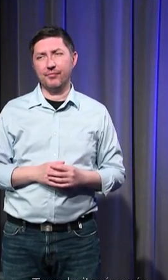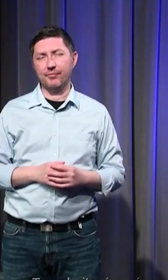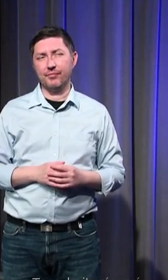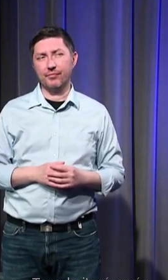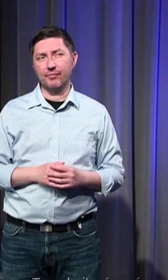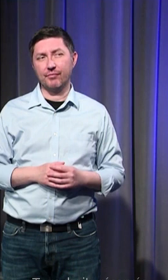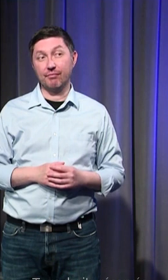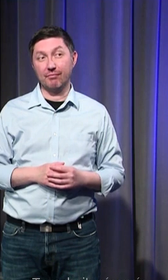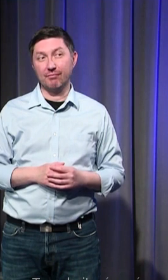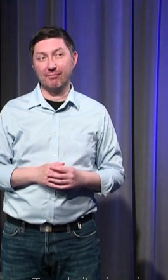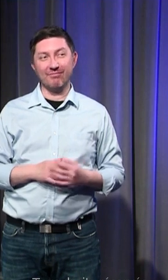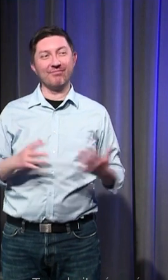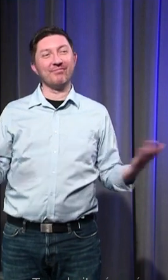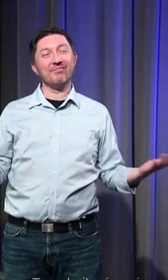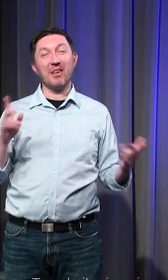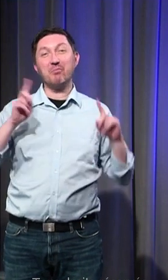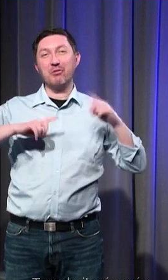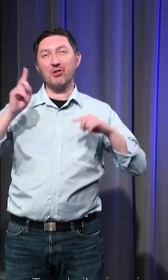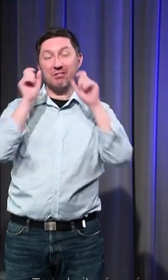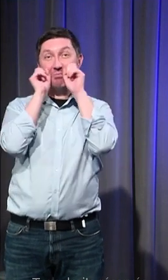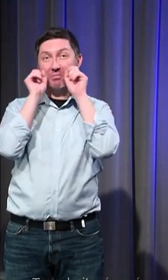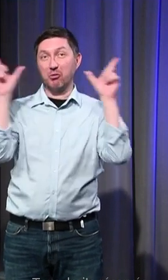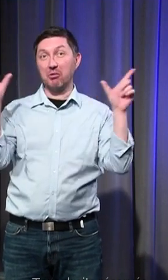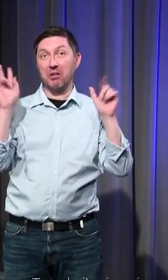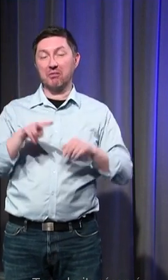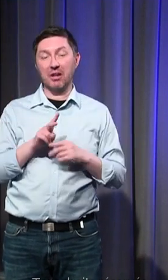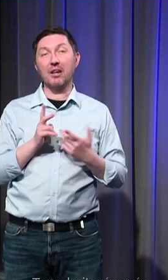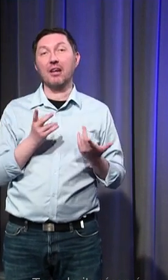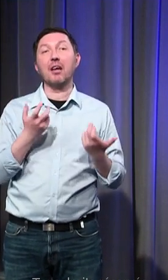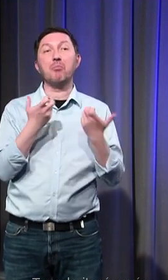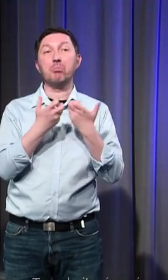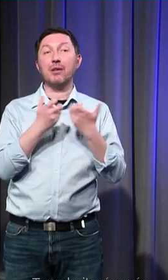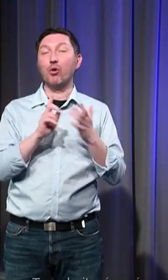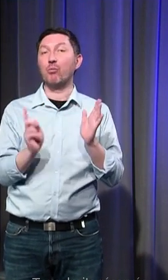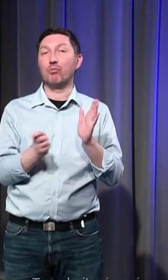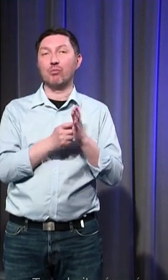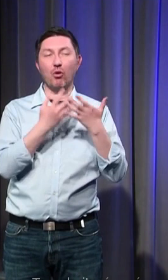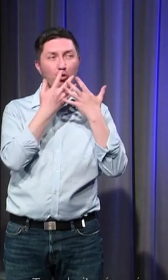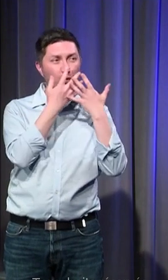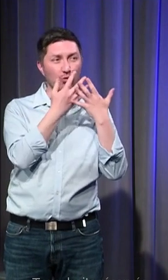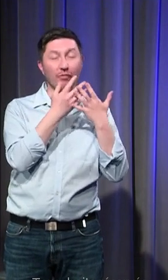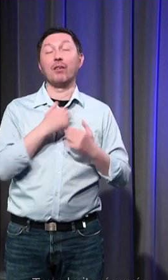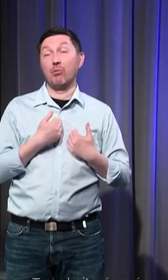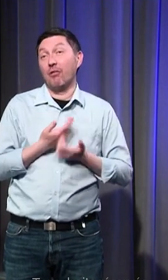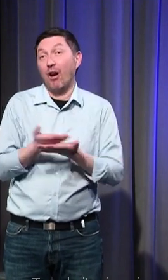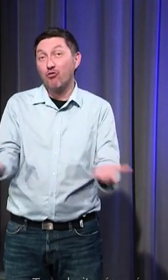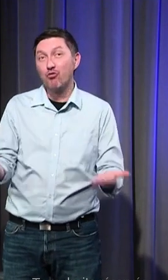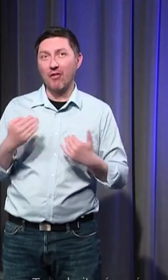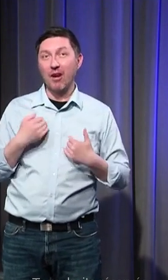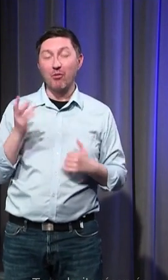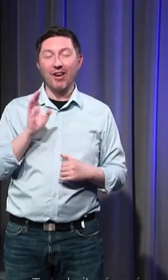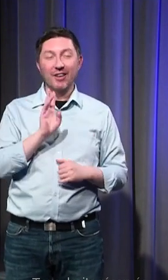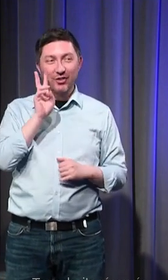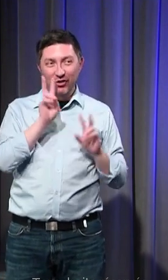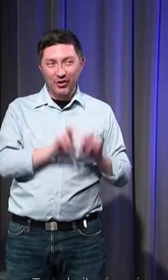sachant que parfois on est un petit peu étonné pour confesser les choses par exemple cela fait quelques années que je travaille sur les formes désirées de